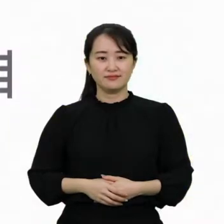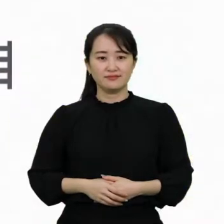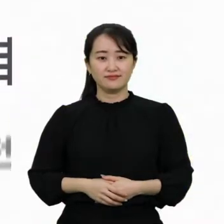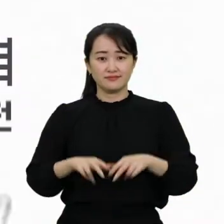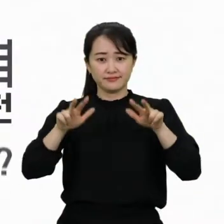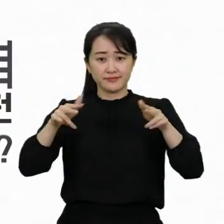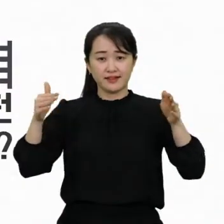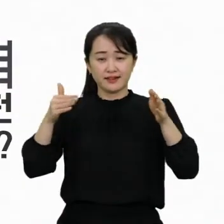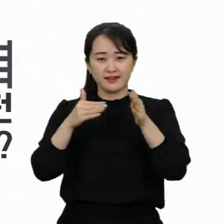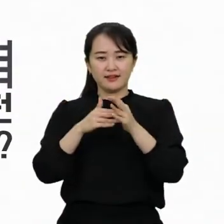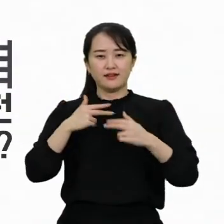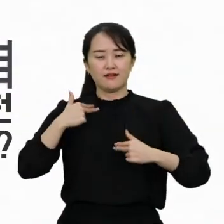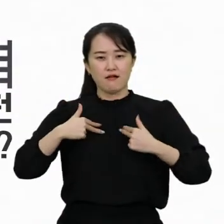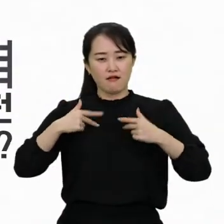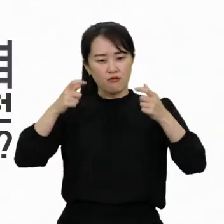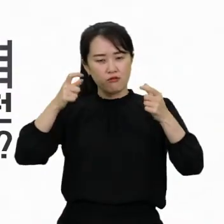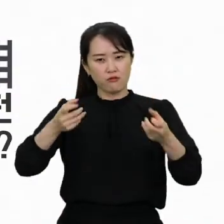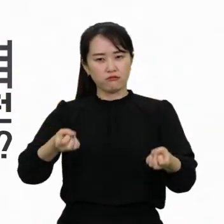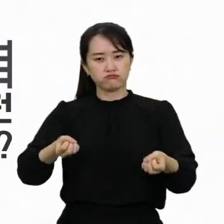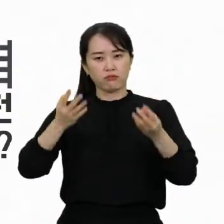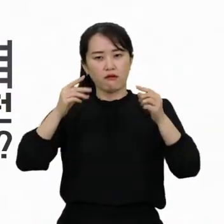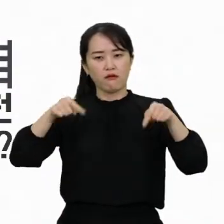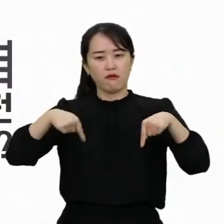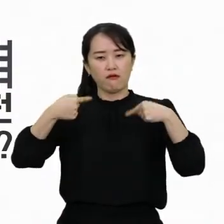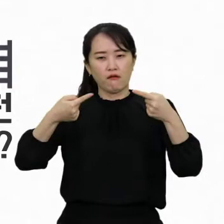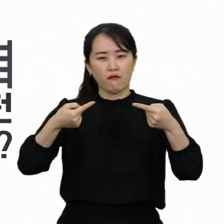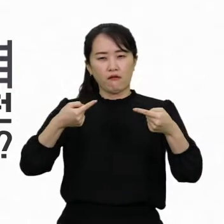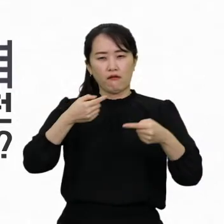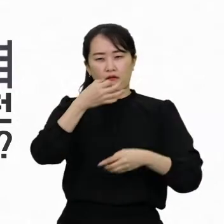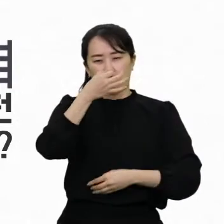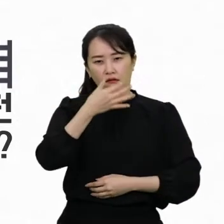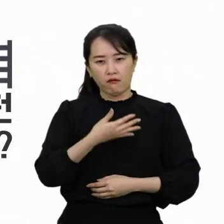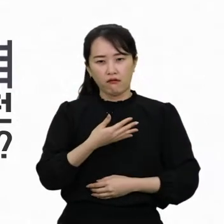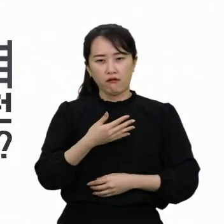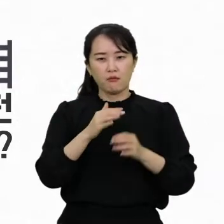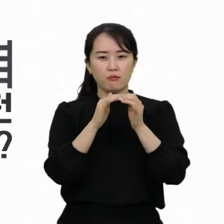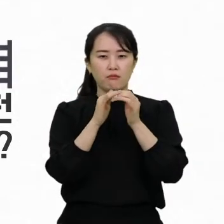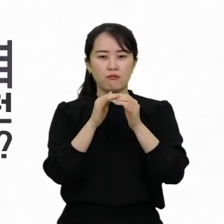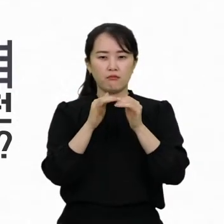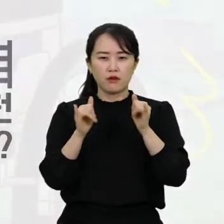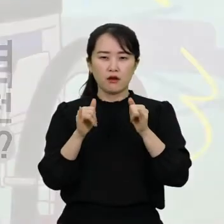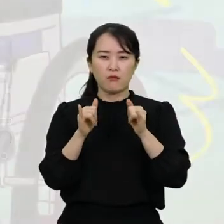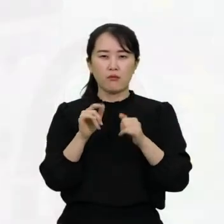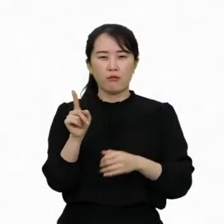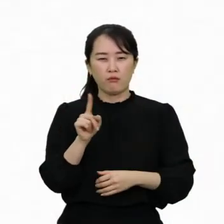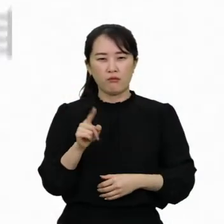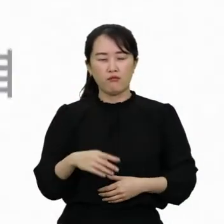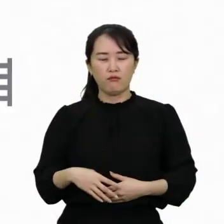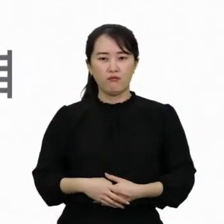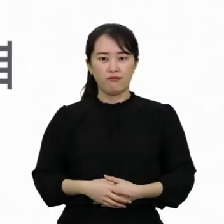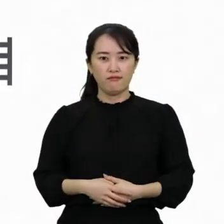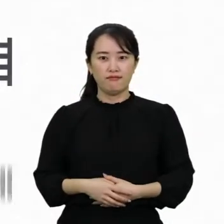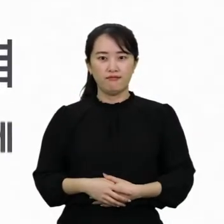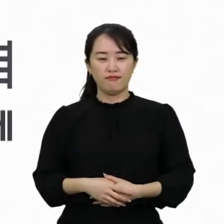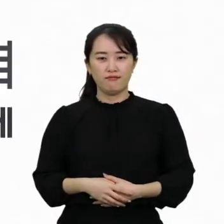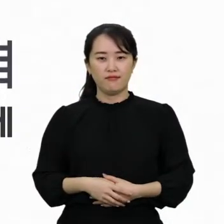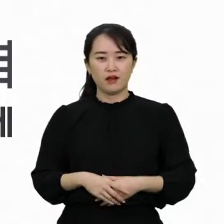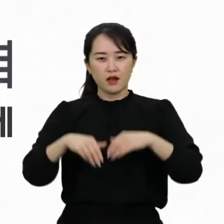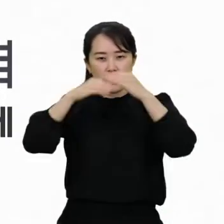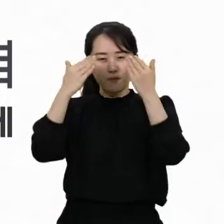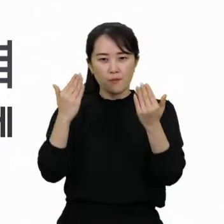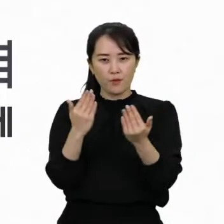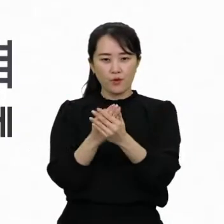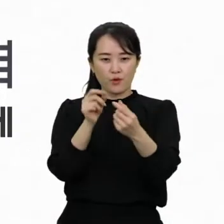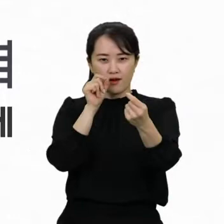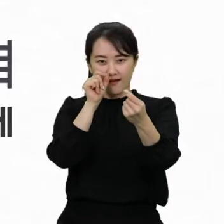그동안 즐거운 지역축제에 참여하기 어려웠던 사람들의 마음은 어땠을까요? 이제 모두의